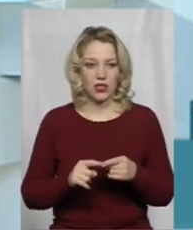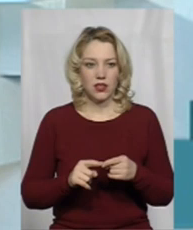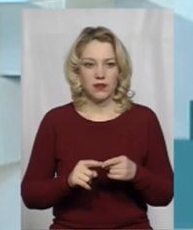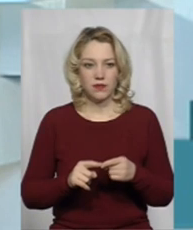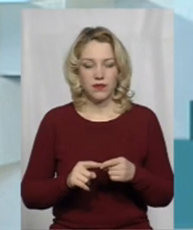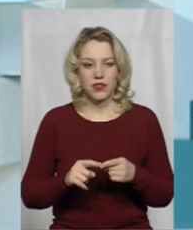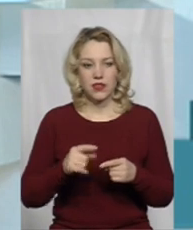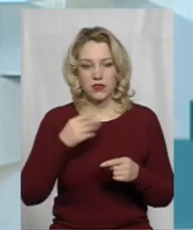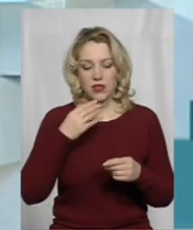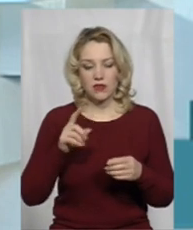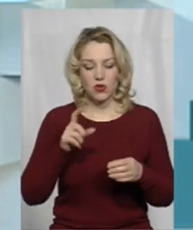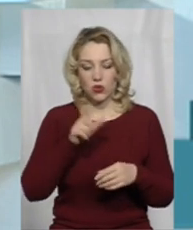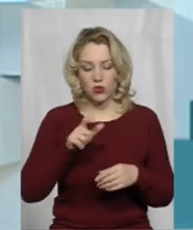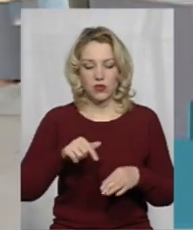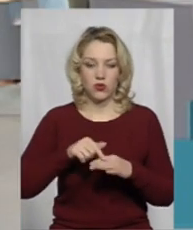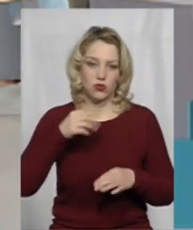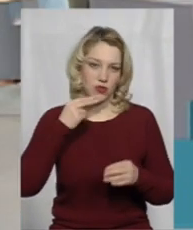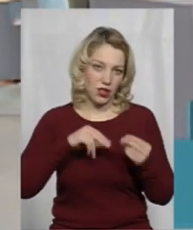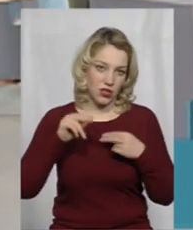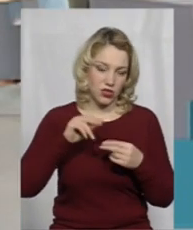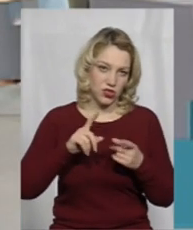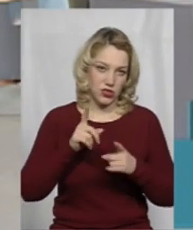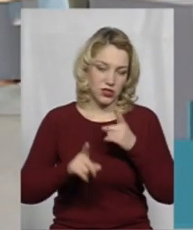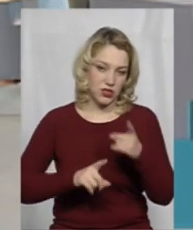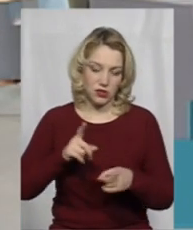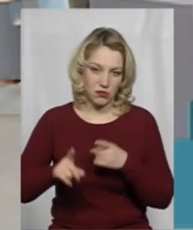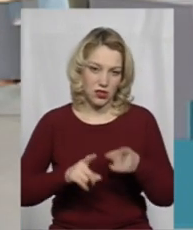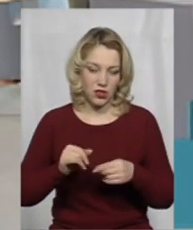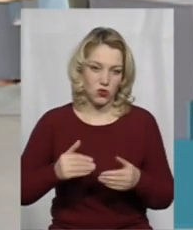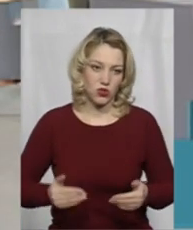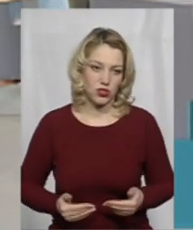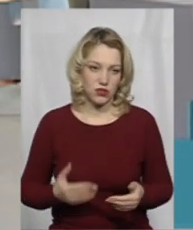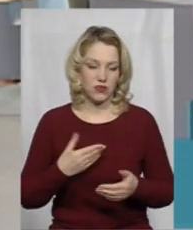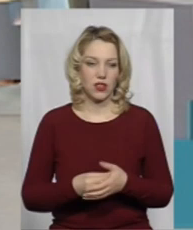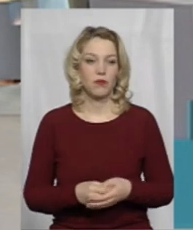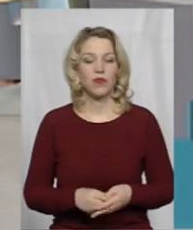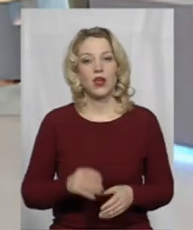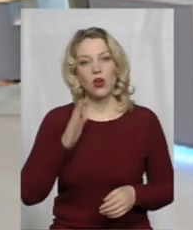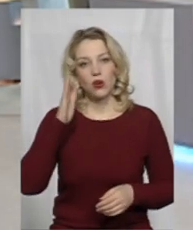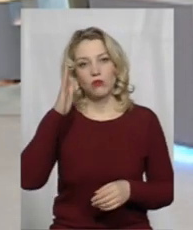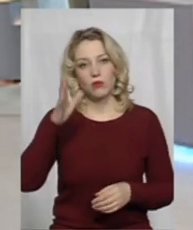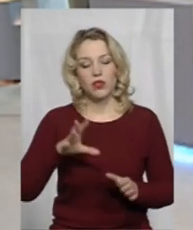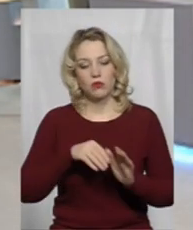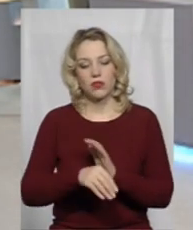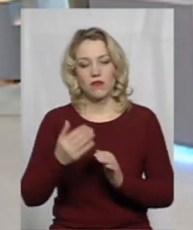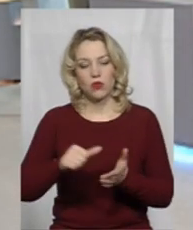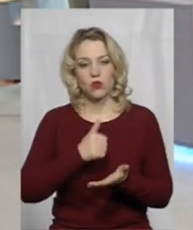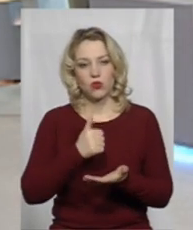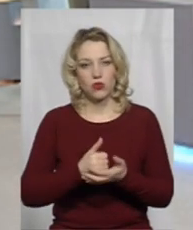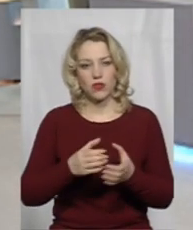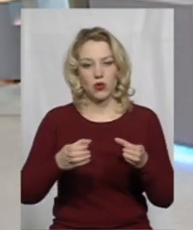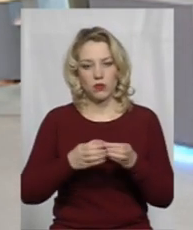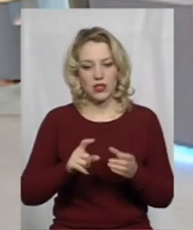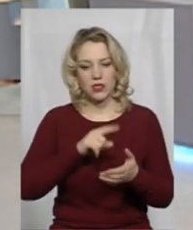області якісь будуть відчувати кращі зміни в житті своїми. У попередньому складі ви очолювали комітет з питань